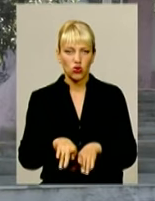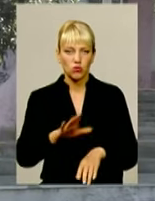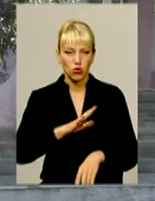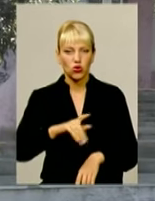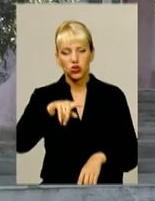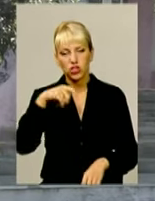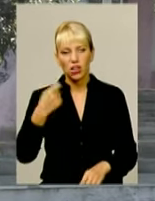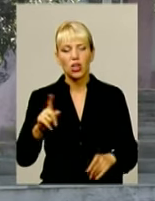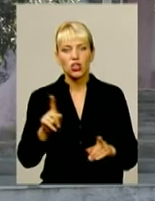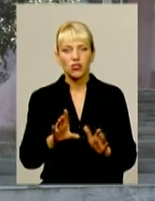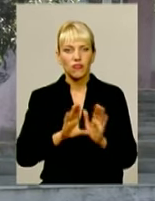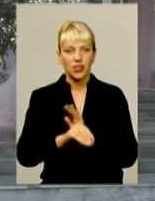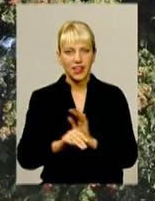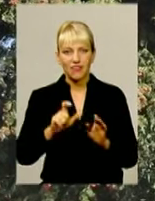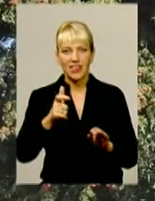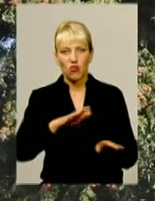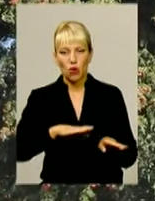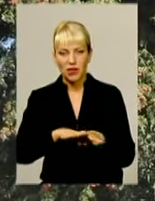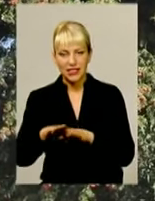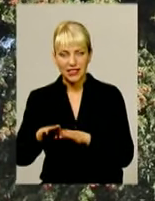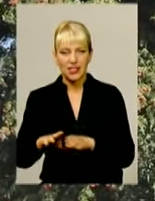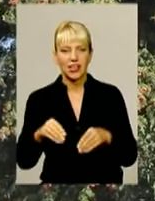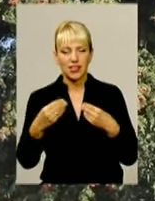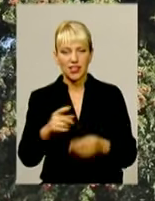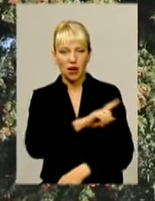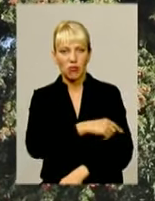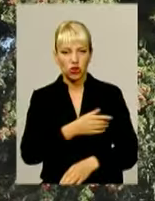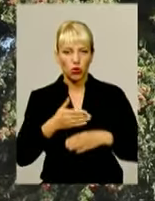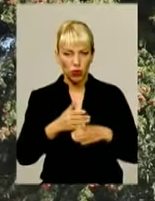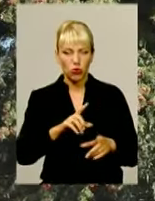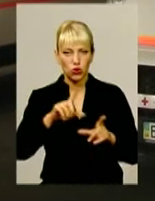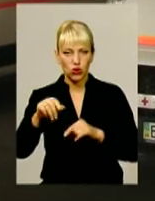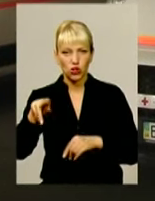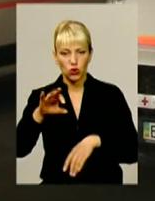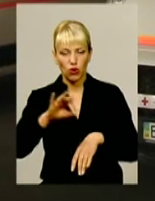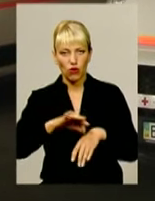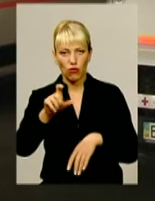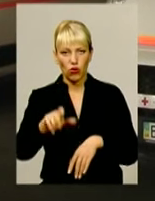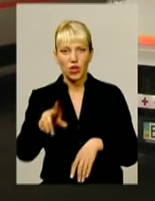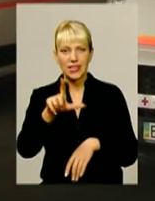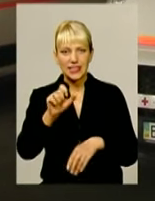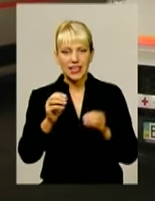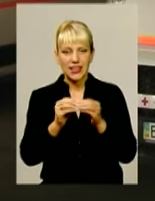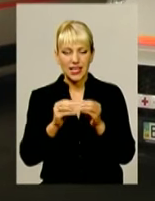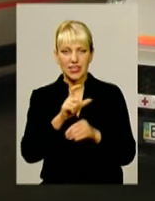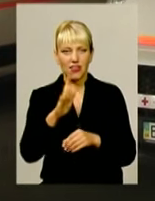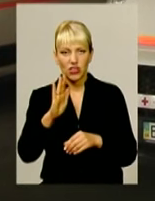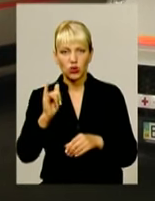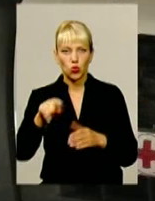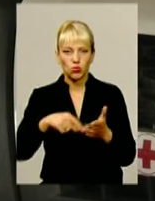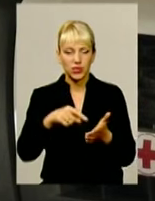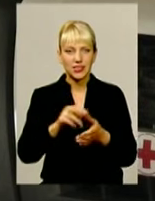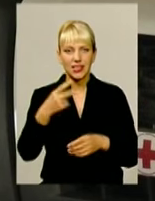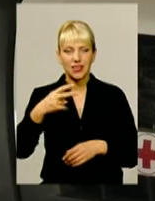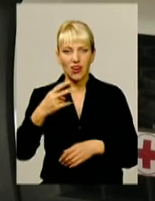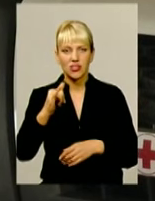вписатися у європейські стандарти надання такої меддопомоги, доїхати до хворого за 10 хвилин у місті і 20 у селі, за